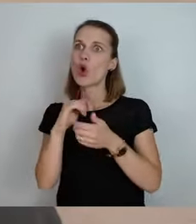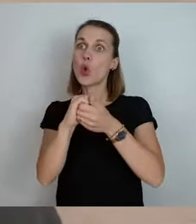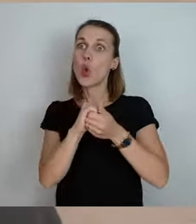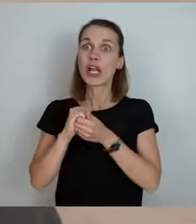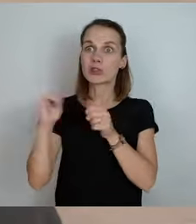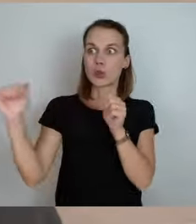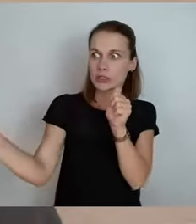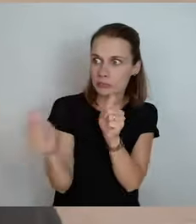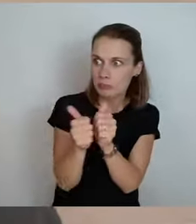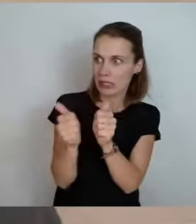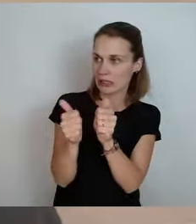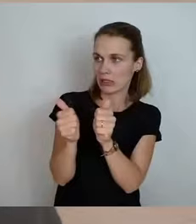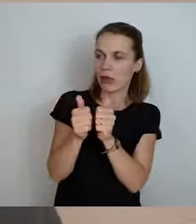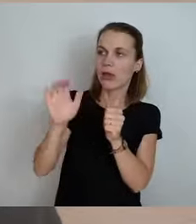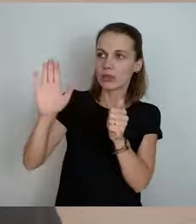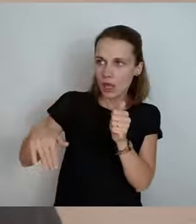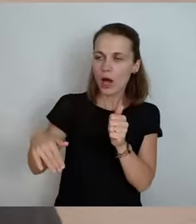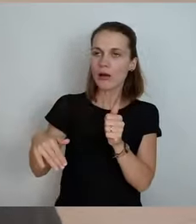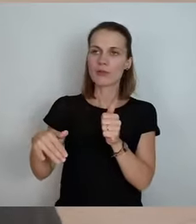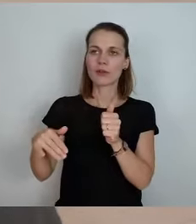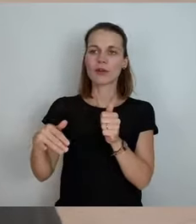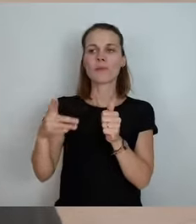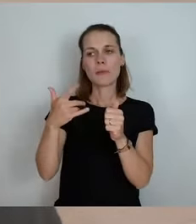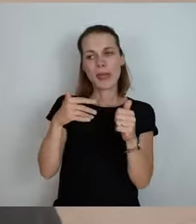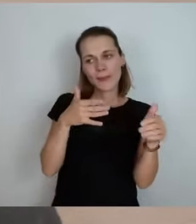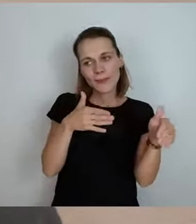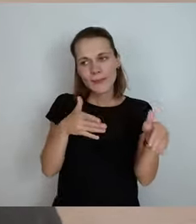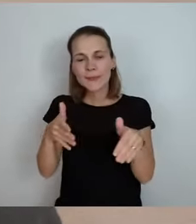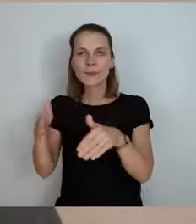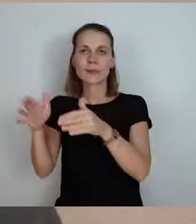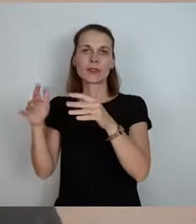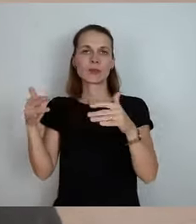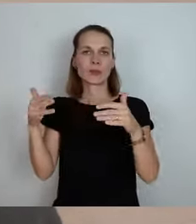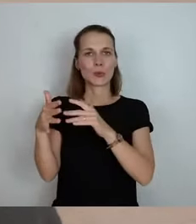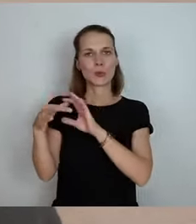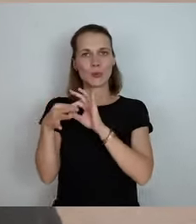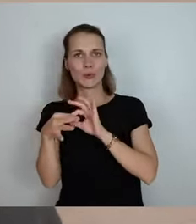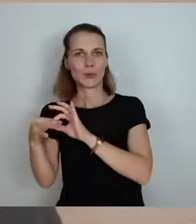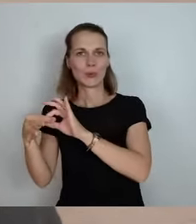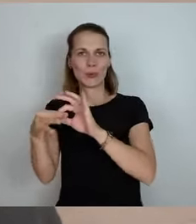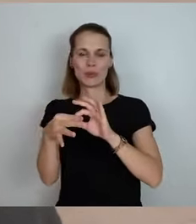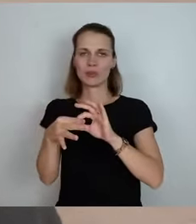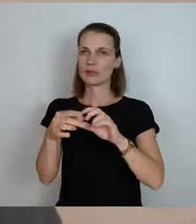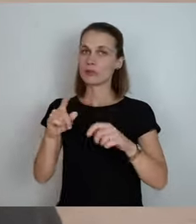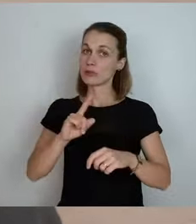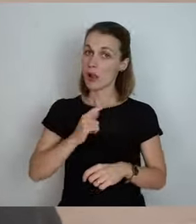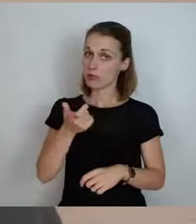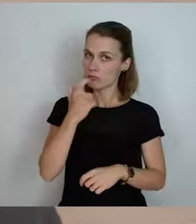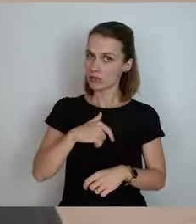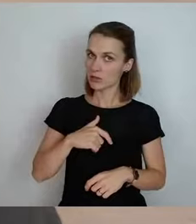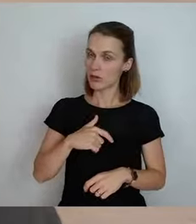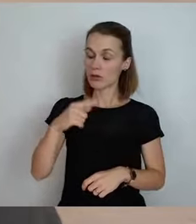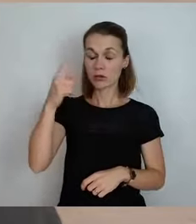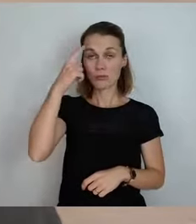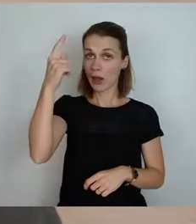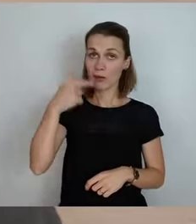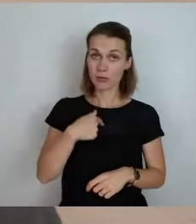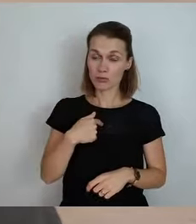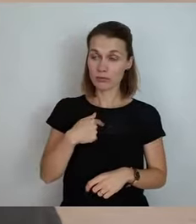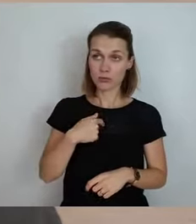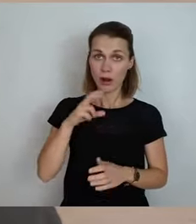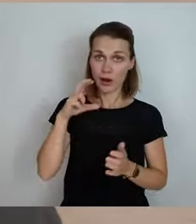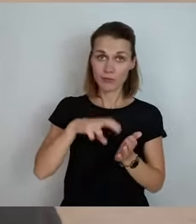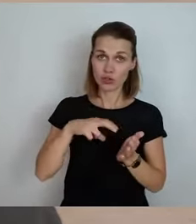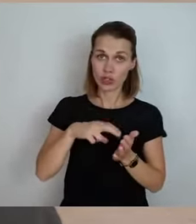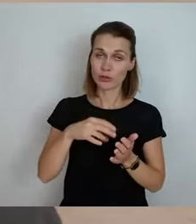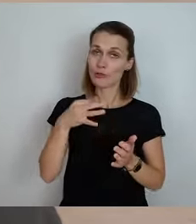dass die dann so in diese grüne Schiene weiterfahren. Das sehe ich persönlich auch nicht ein. Und mir tut das immer sehr